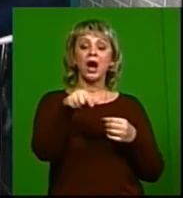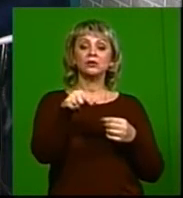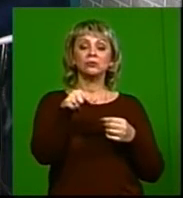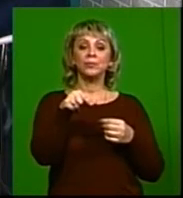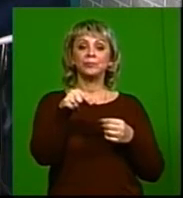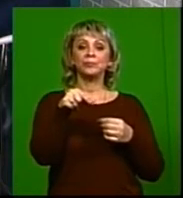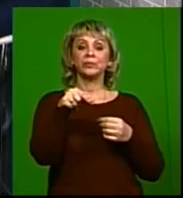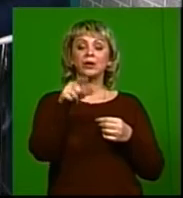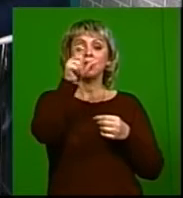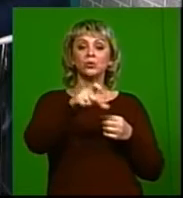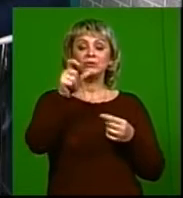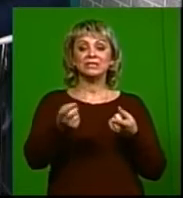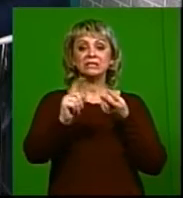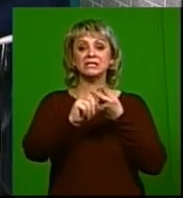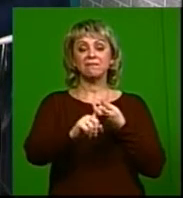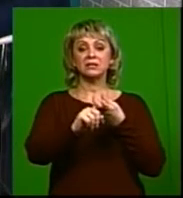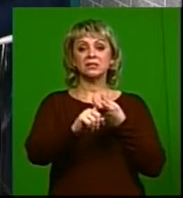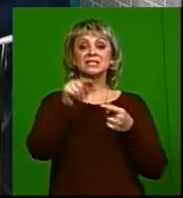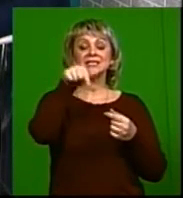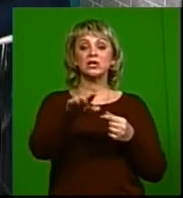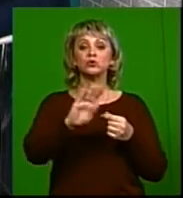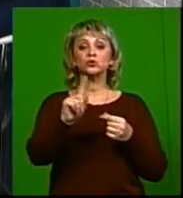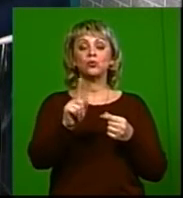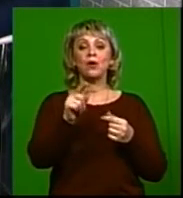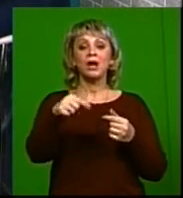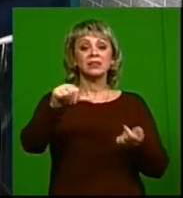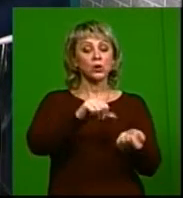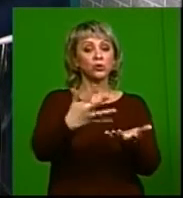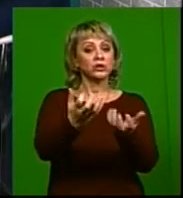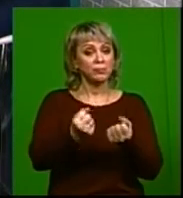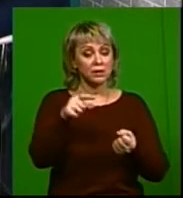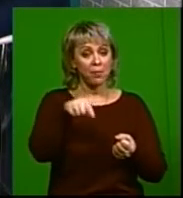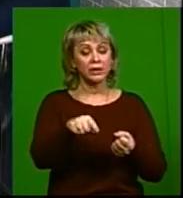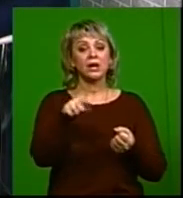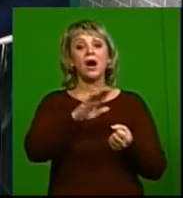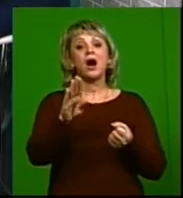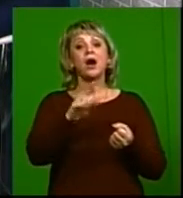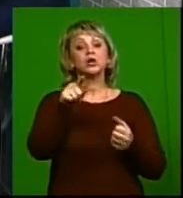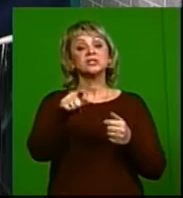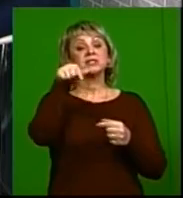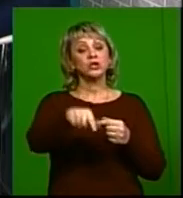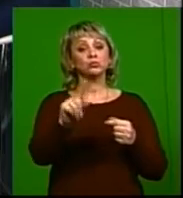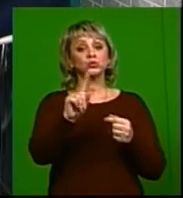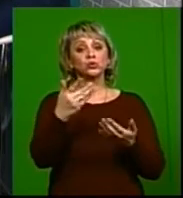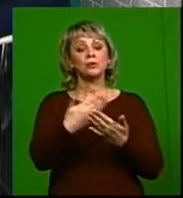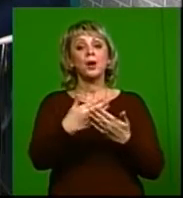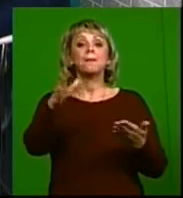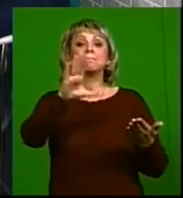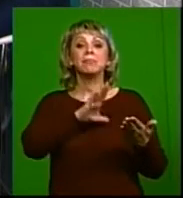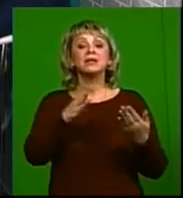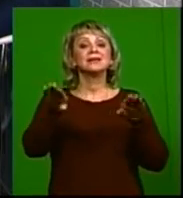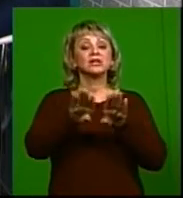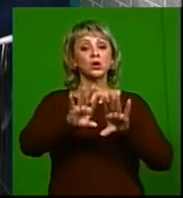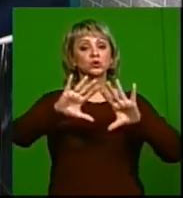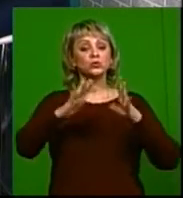у людей связано не с тем, что вот когда наркотики употребляют, да, это отдельная история, а вот с тем, что вот, ну, вот было вот так